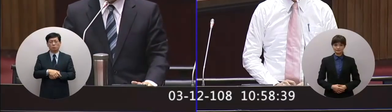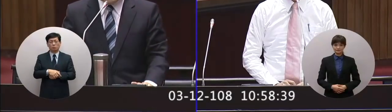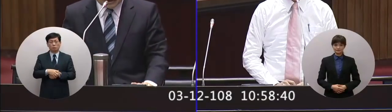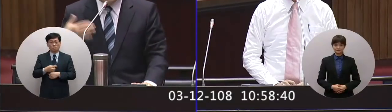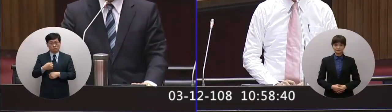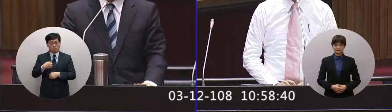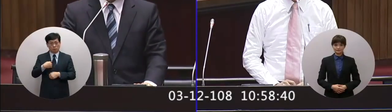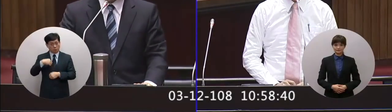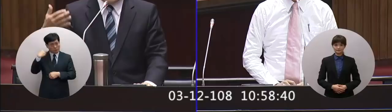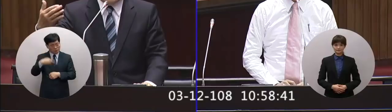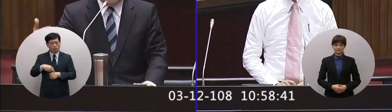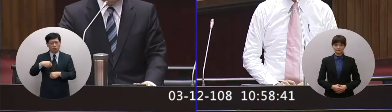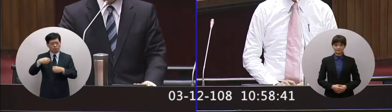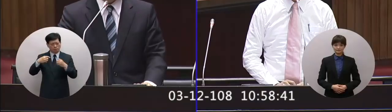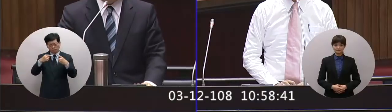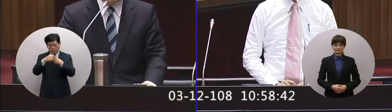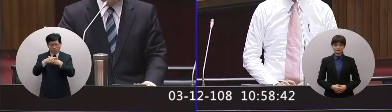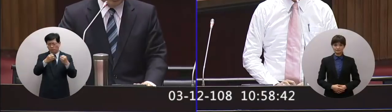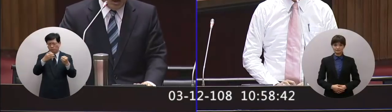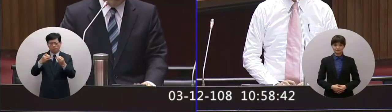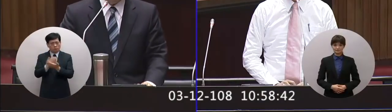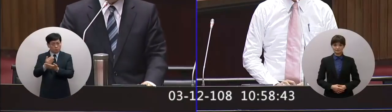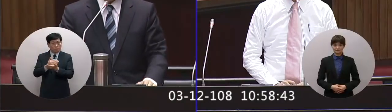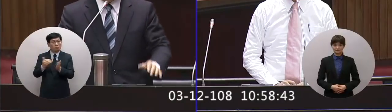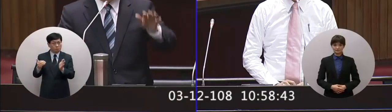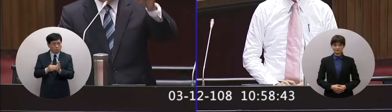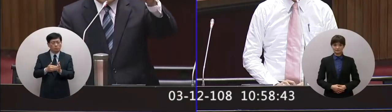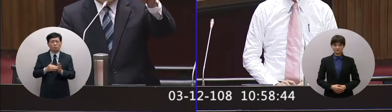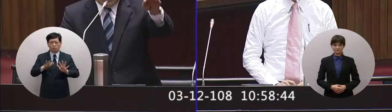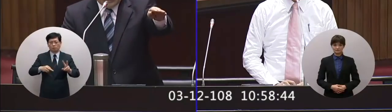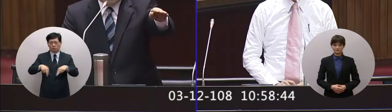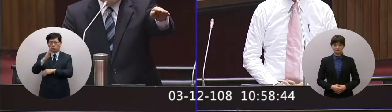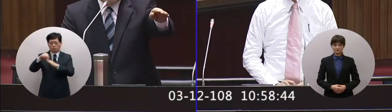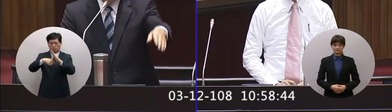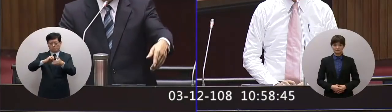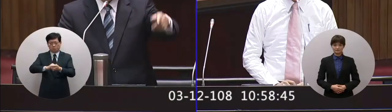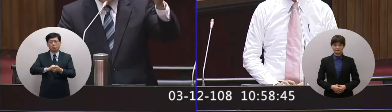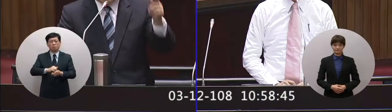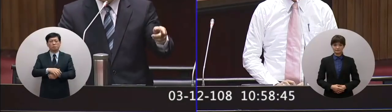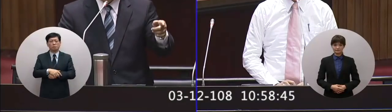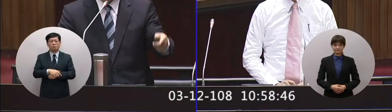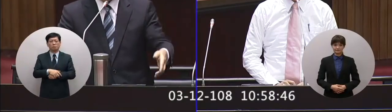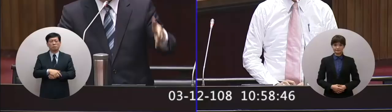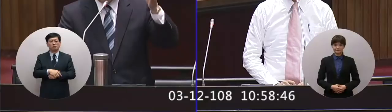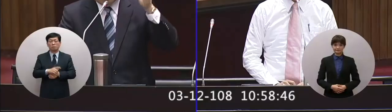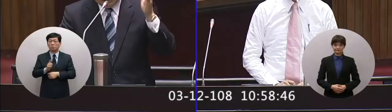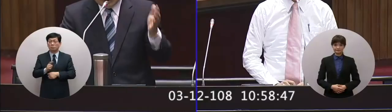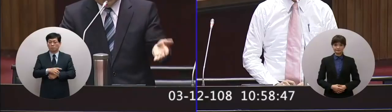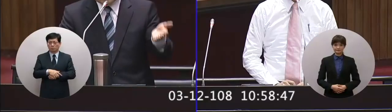經過進一步在研究評估後現在行政院決定就是